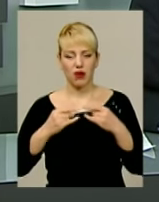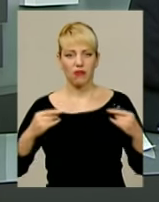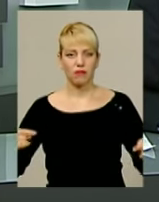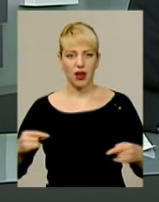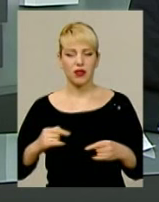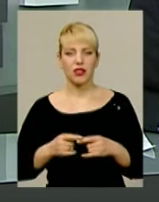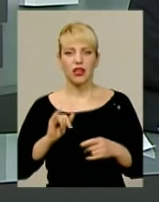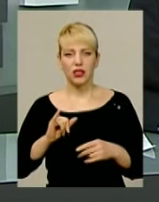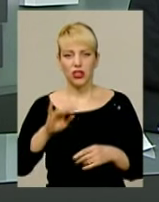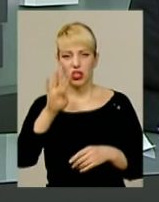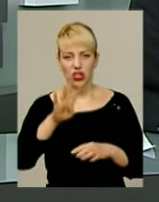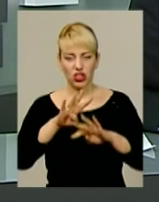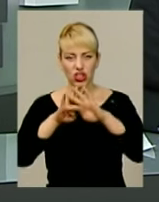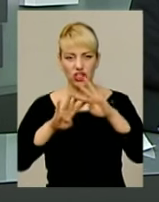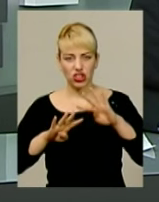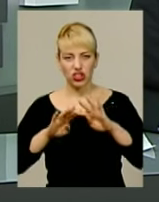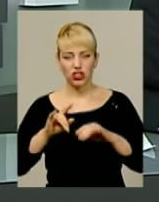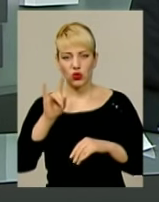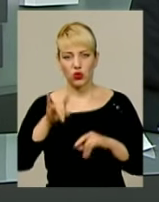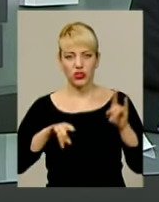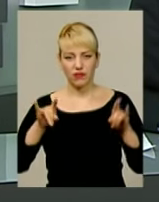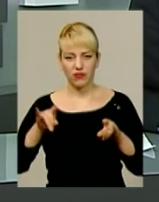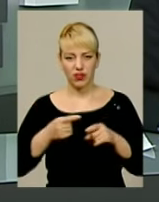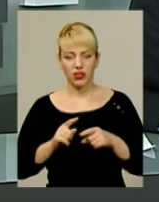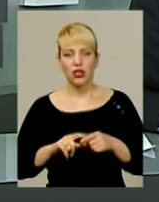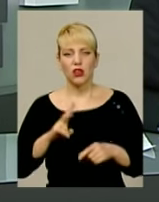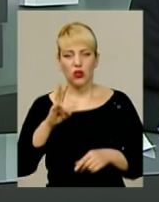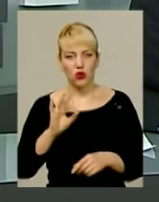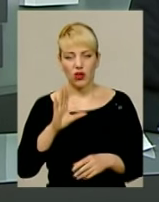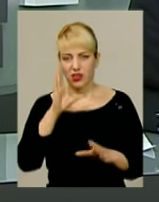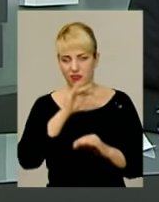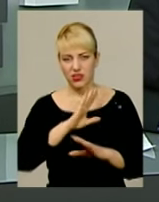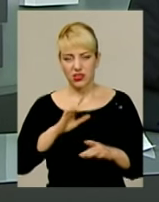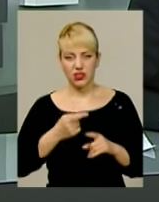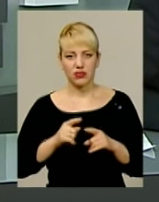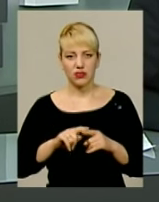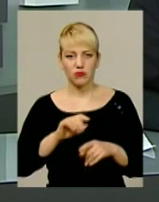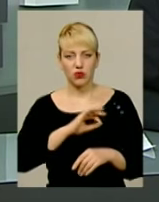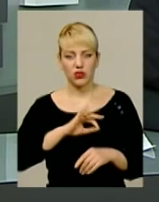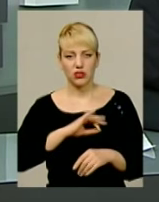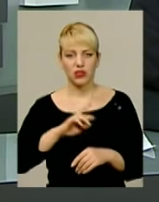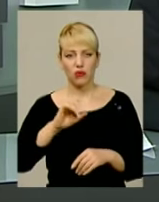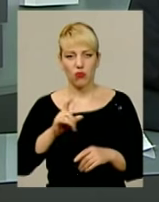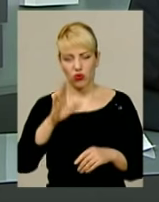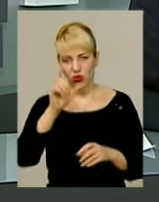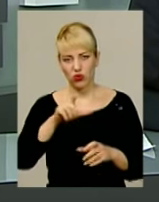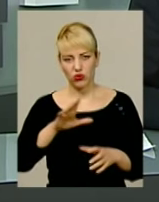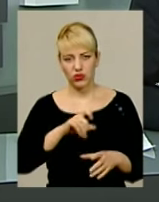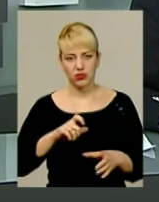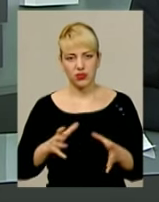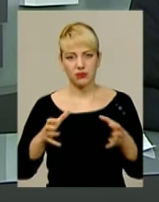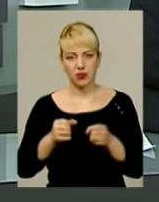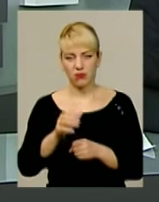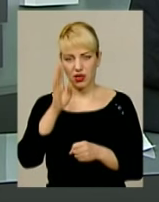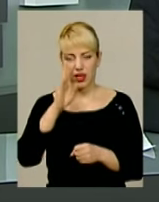скористатися речами не зміг. Крадія тоді спіймали на гарячому самі ж жителі. За півроку після цих подій наша знімальна група